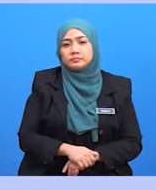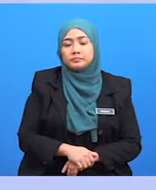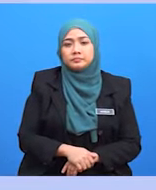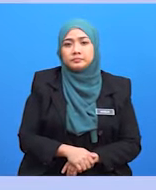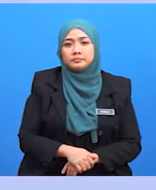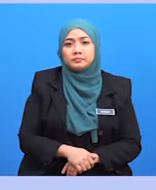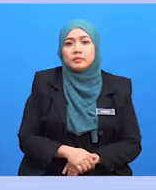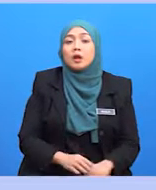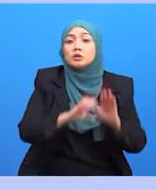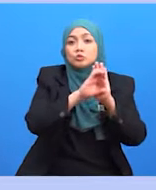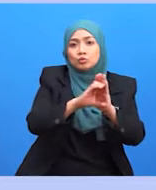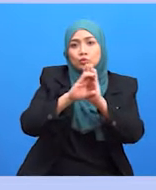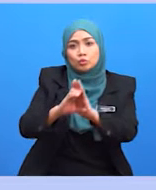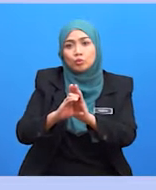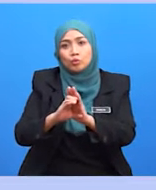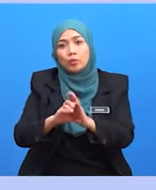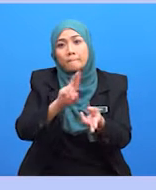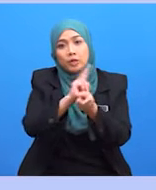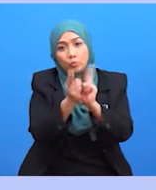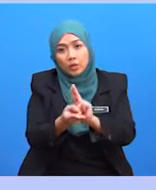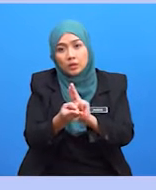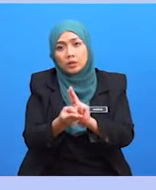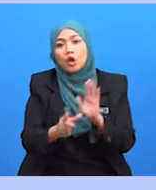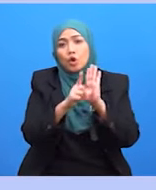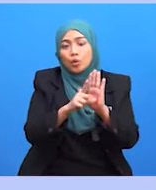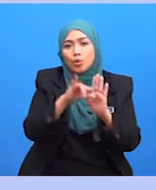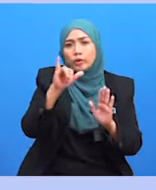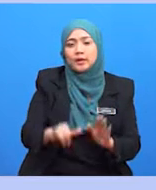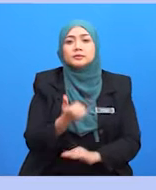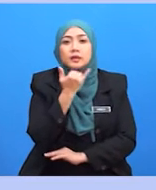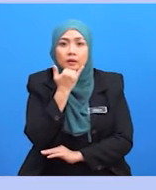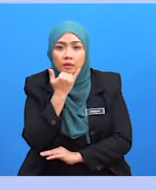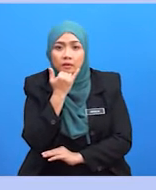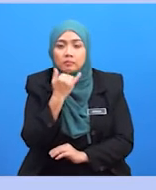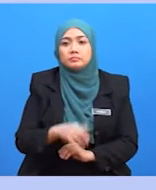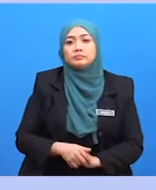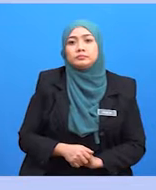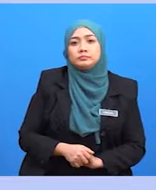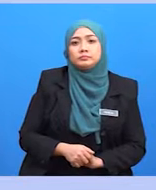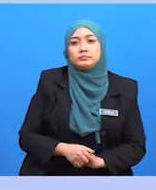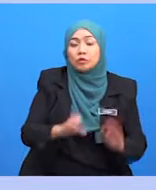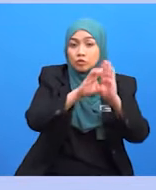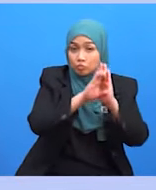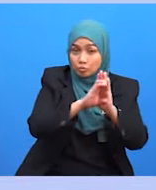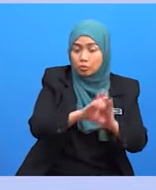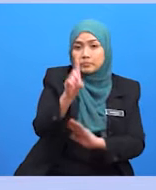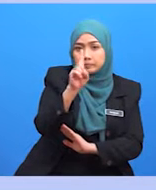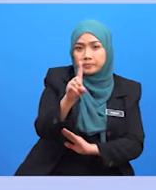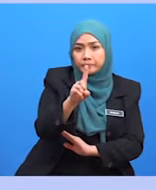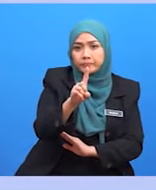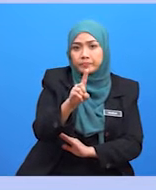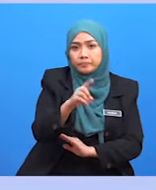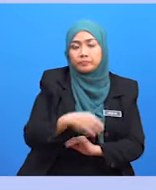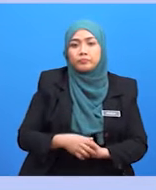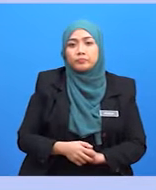contoh-contoh pengubahsaian logo yang dilarang. Contoh yang pertama, penapisan